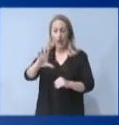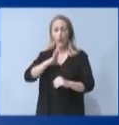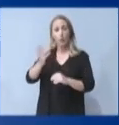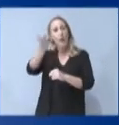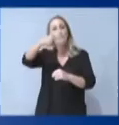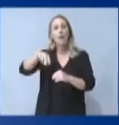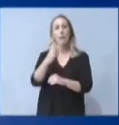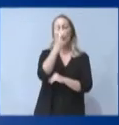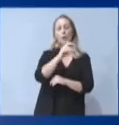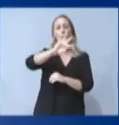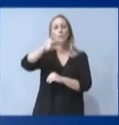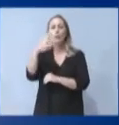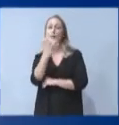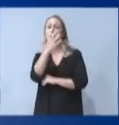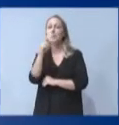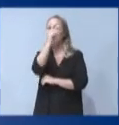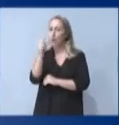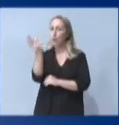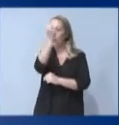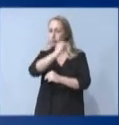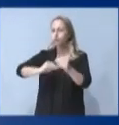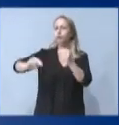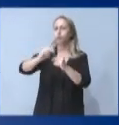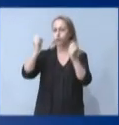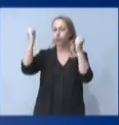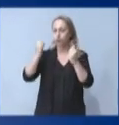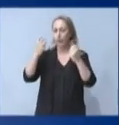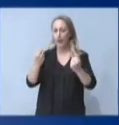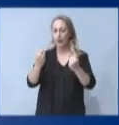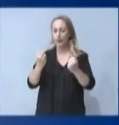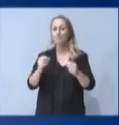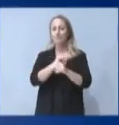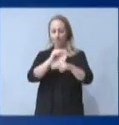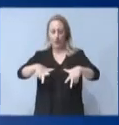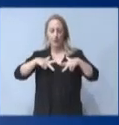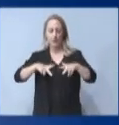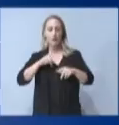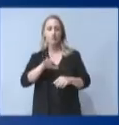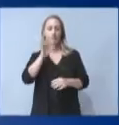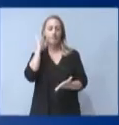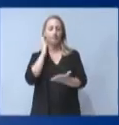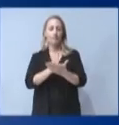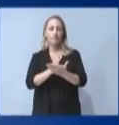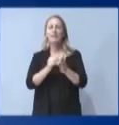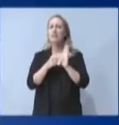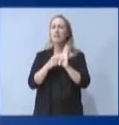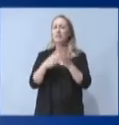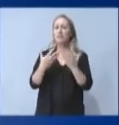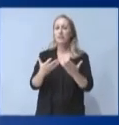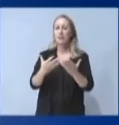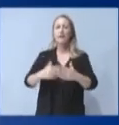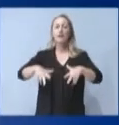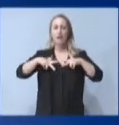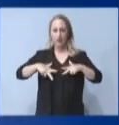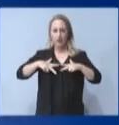από 20 έως 44 ευρώ. Η επιλογή αυτή δείχνει ότι η κυβέρνηση ξέρει